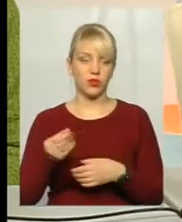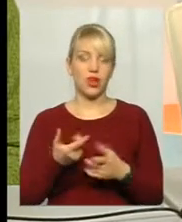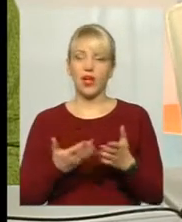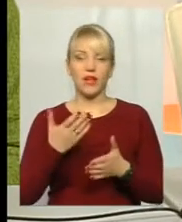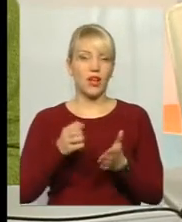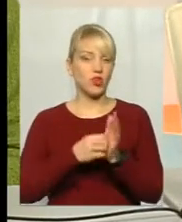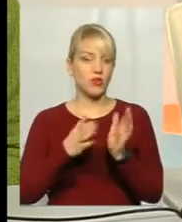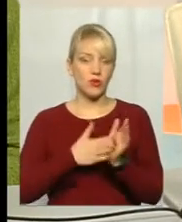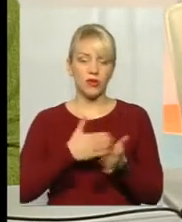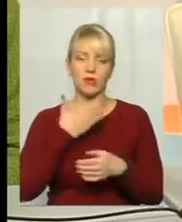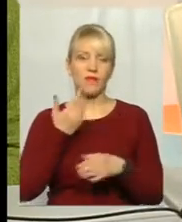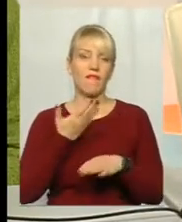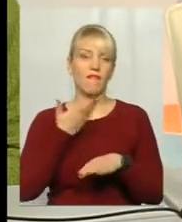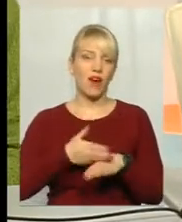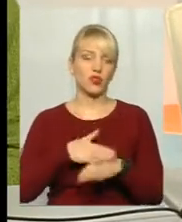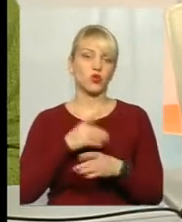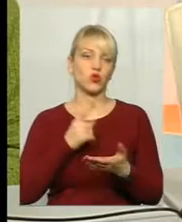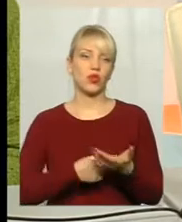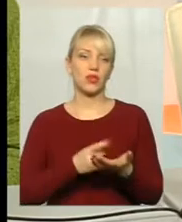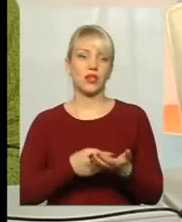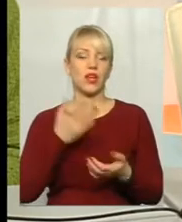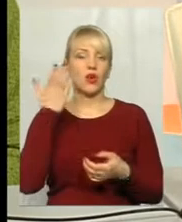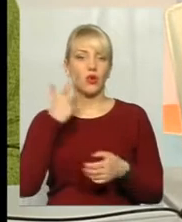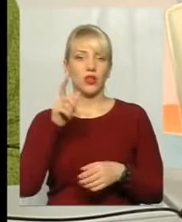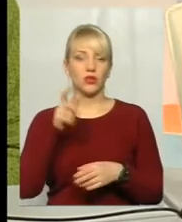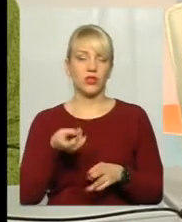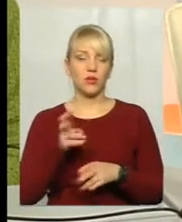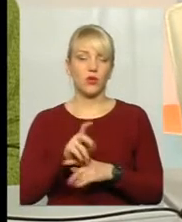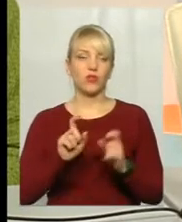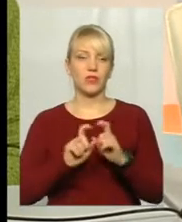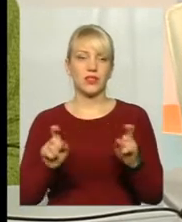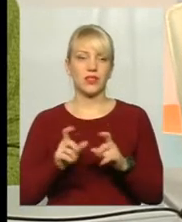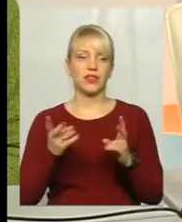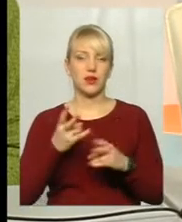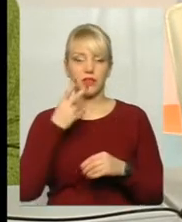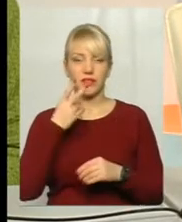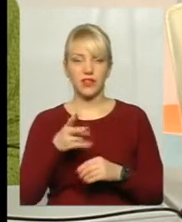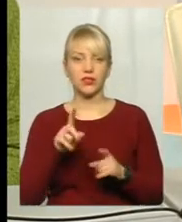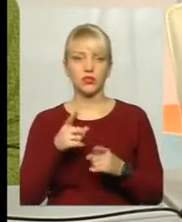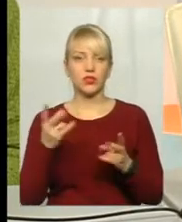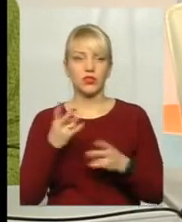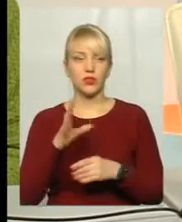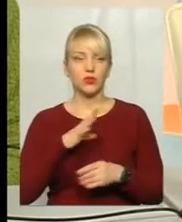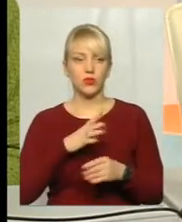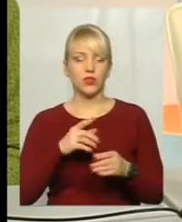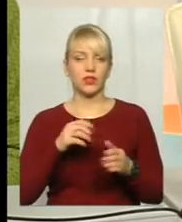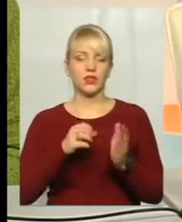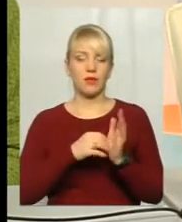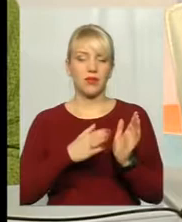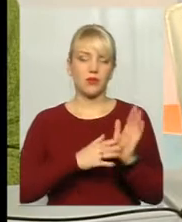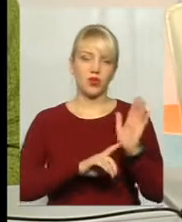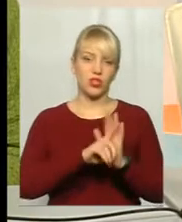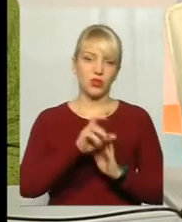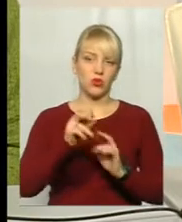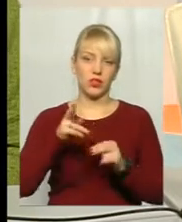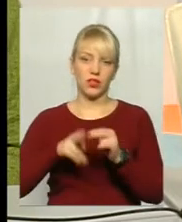то дуже важко щось доказати. Тому я кажу, коли людина приходить в магазин, має дивитися, тому що має бути зазначено початок і закінчення